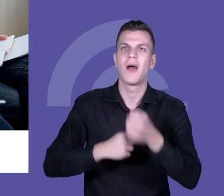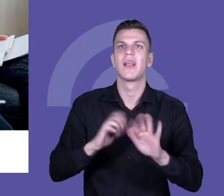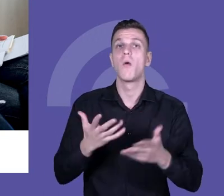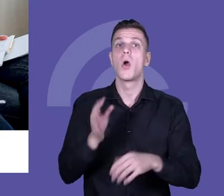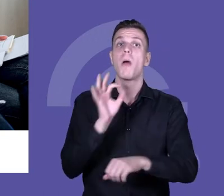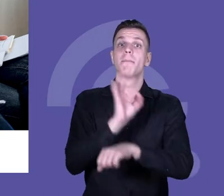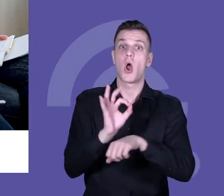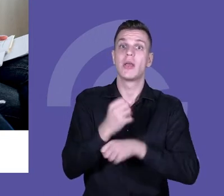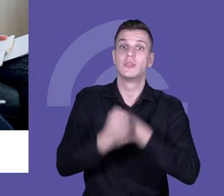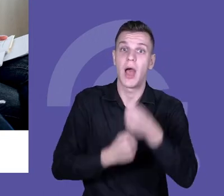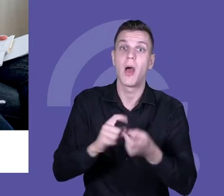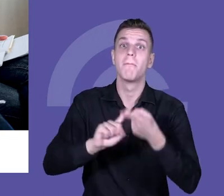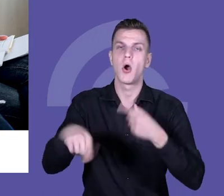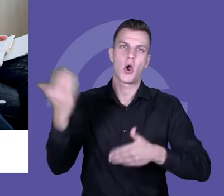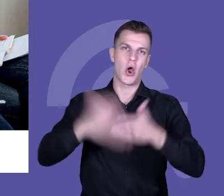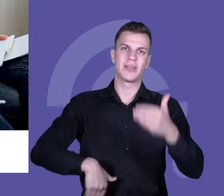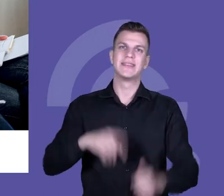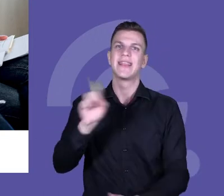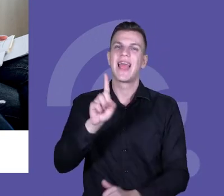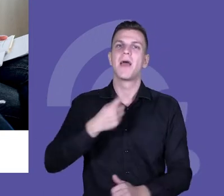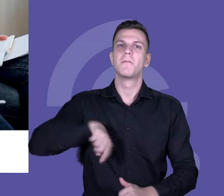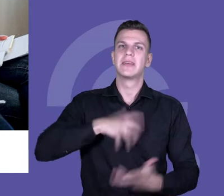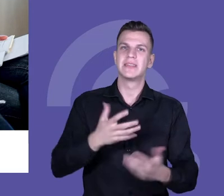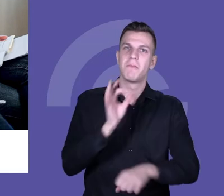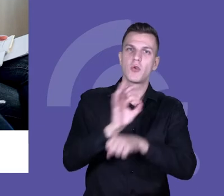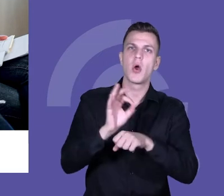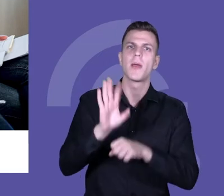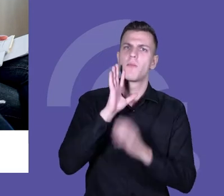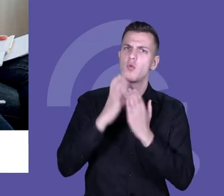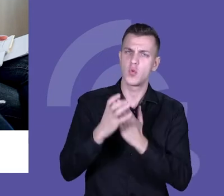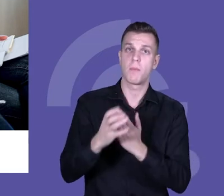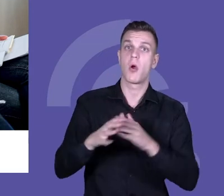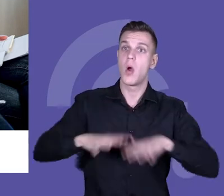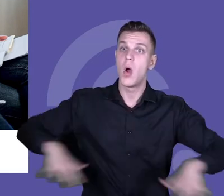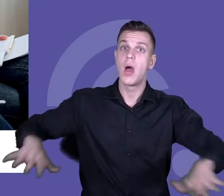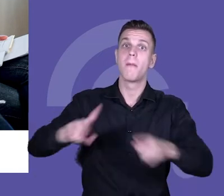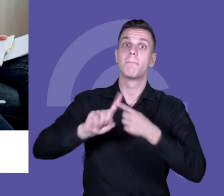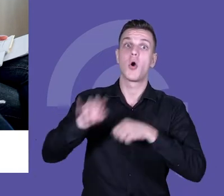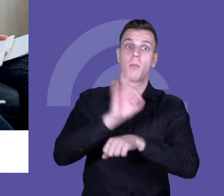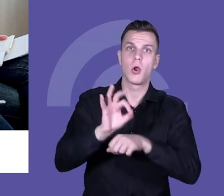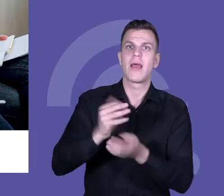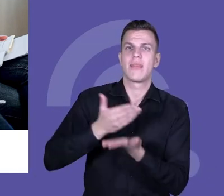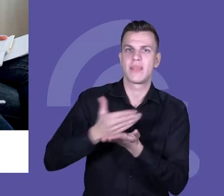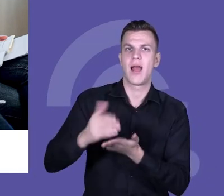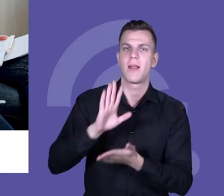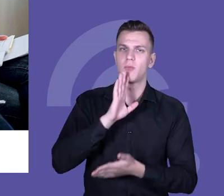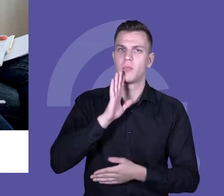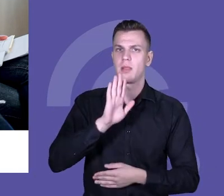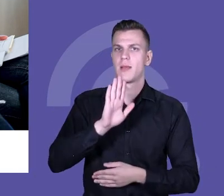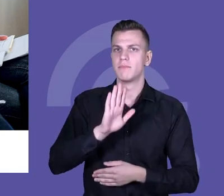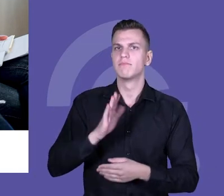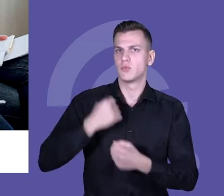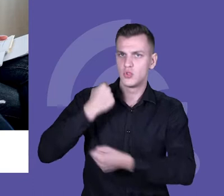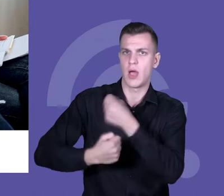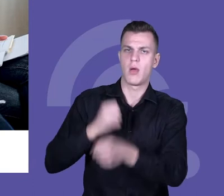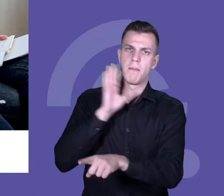ale takiej zmianie, która zagości bardziej na stałe w szkole, zmieni praktykę pracy nauczyciela, dyrektora, zmieni też doświadczenia uczniów.